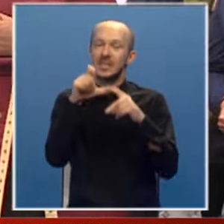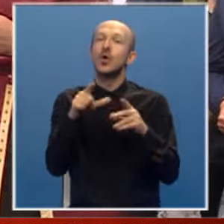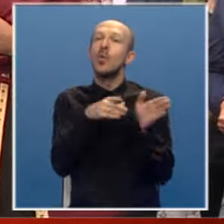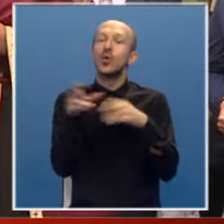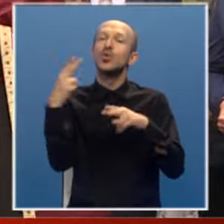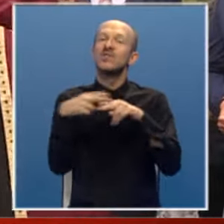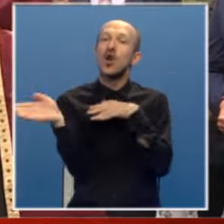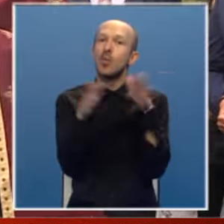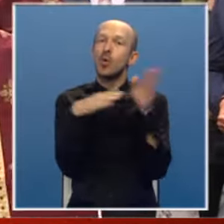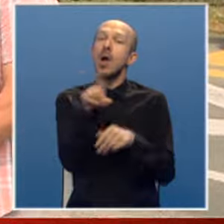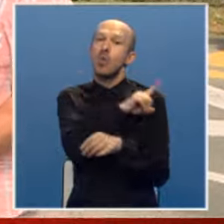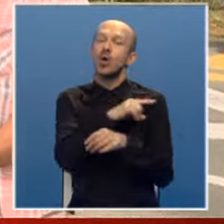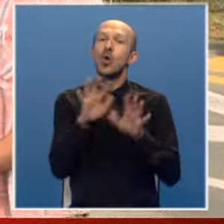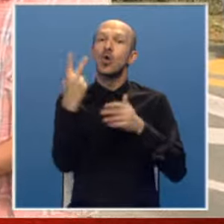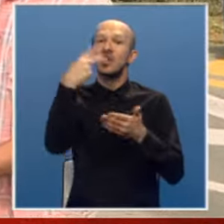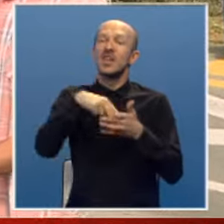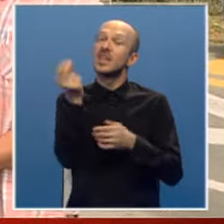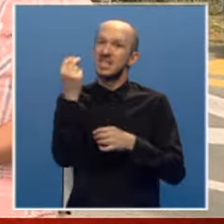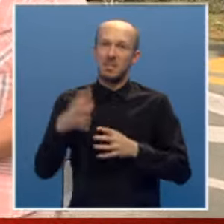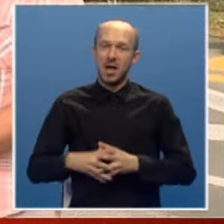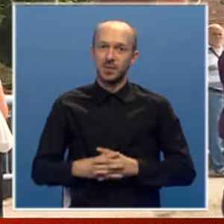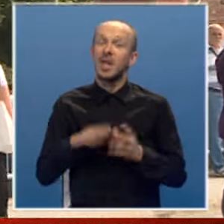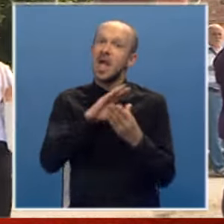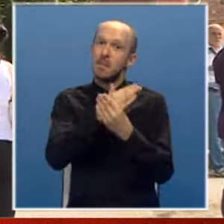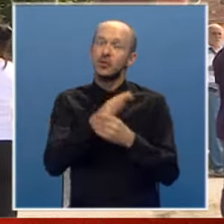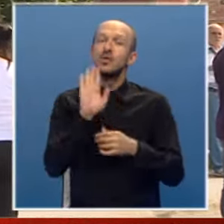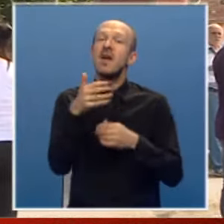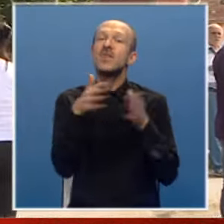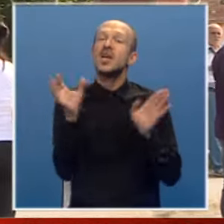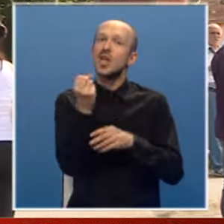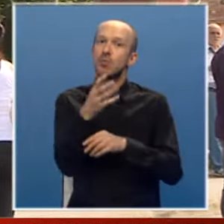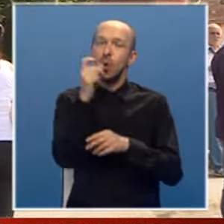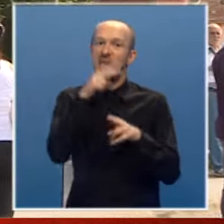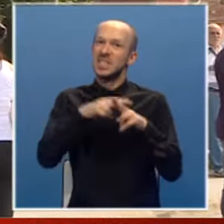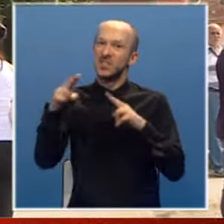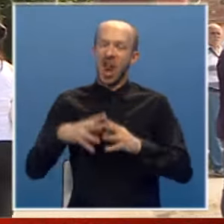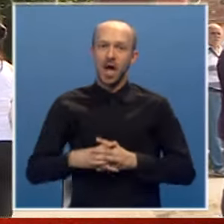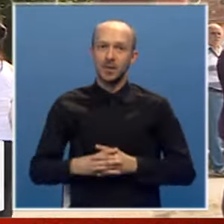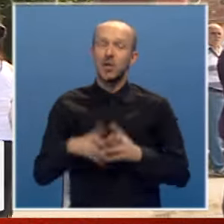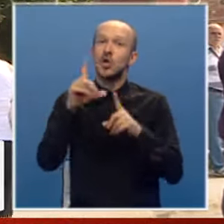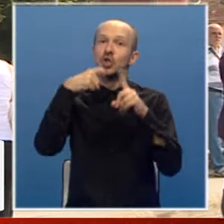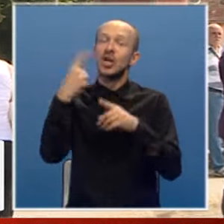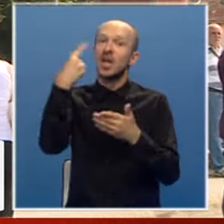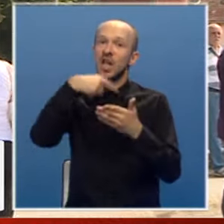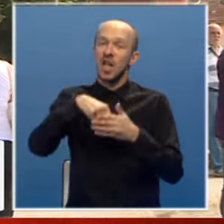pogromu zvanom Oluja poginulo je oko 2000 srba. Među njima je velik broj civila, čak